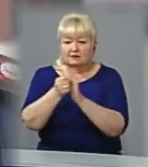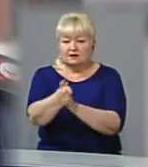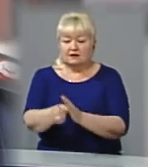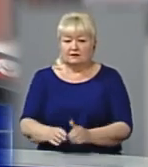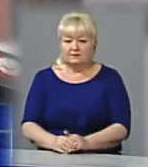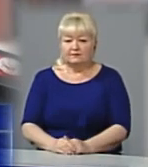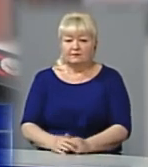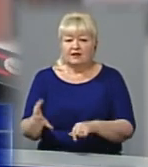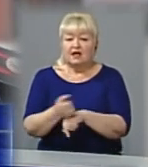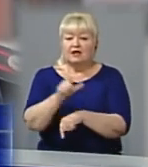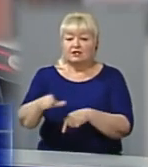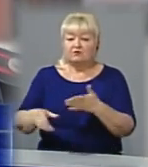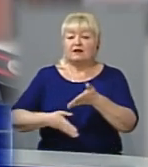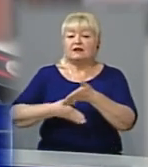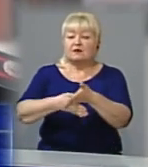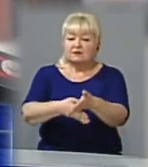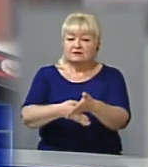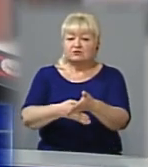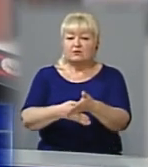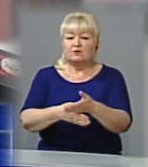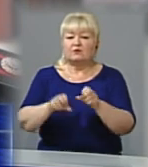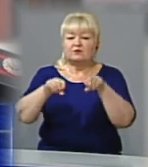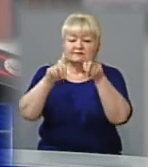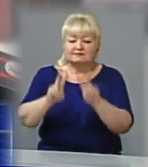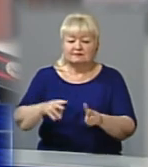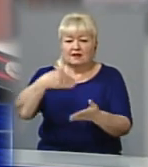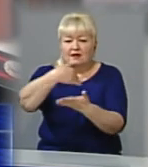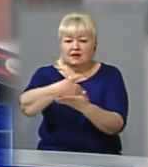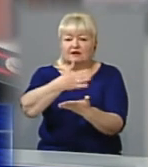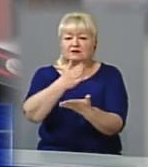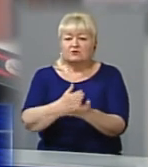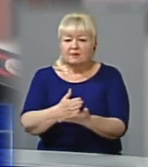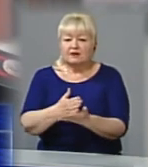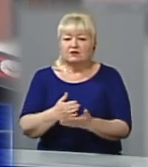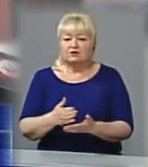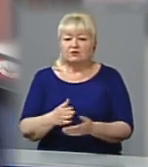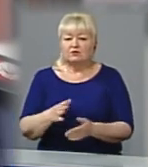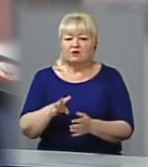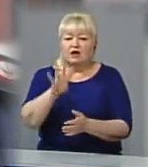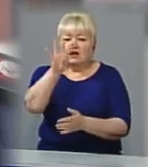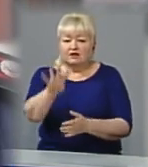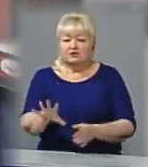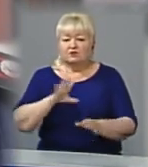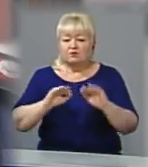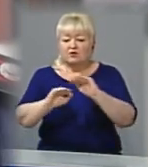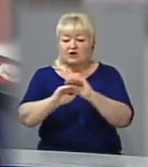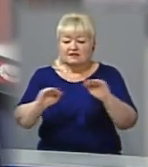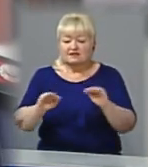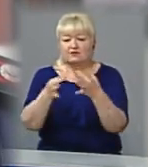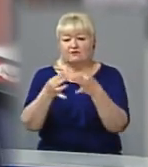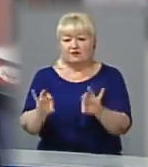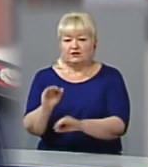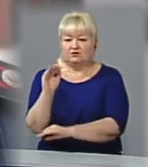Рятувальниками за допомогою гідравлічного інструменту, гідравлічними ножницями решітку було розтиснуто та вивільнено